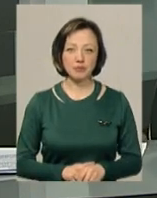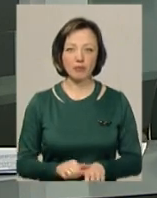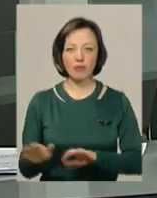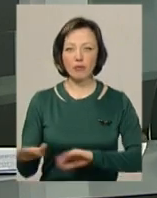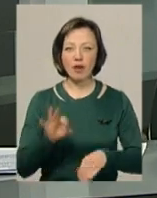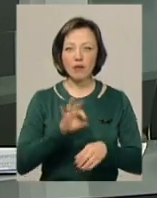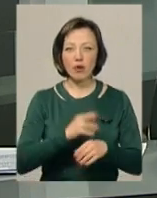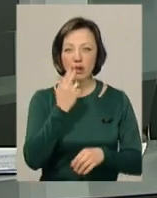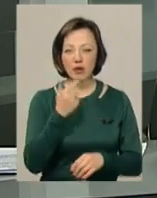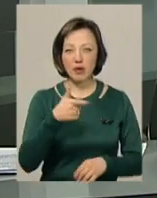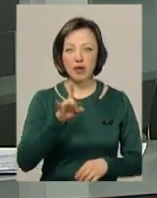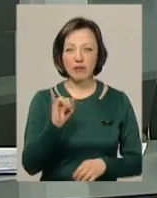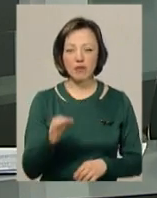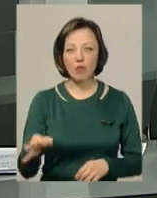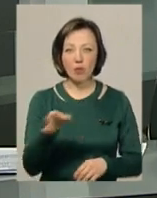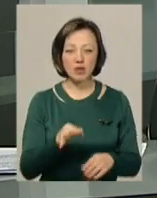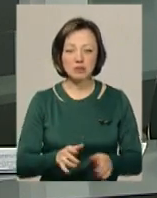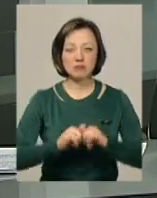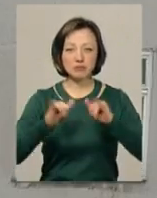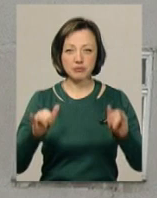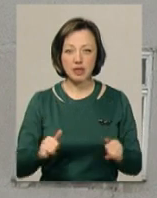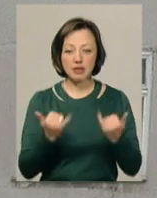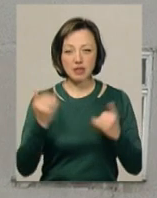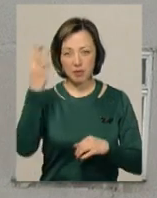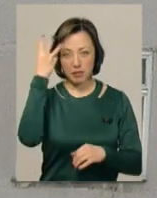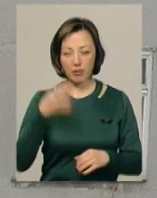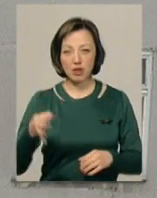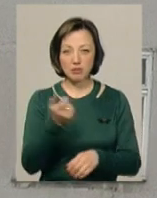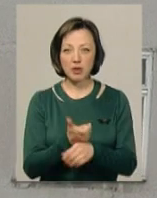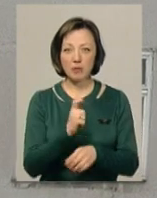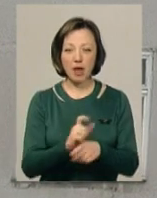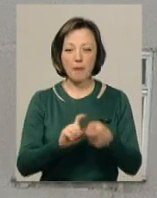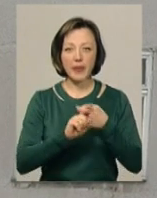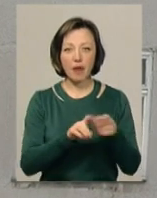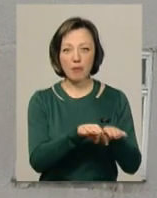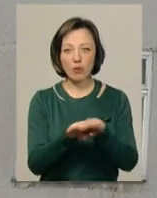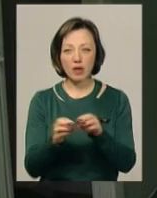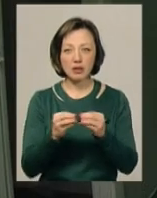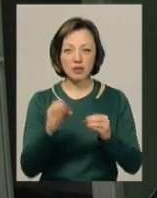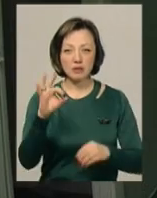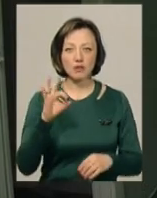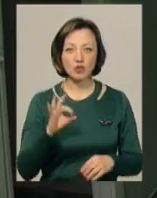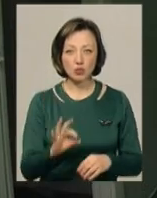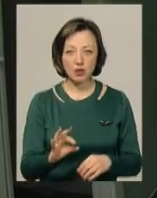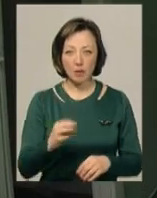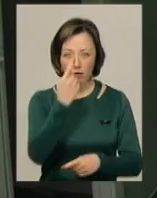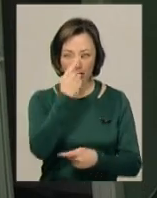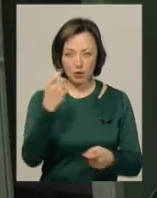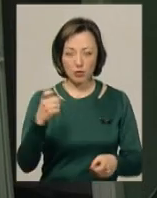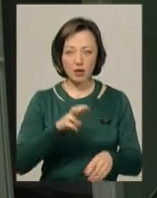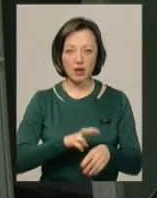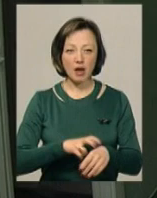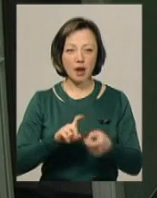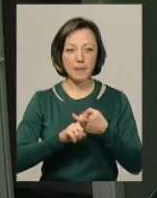Хворих на грип та гирвий в області стало більше. Наразі Хмельниччина перевищує епідемпоріг на 10%. Про це повідомила